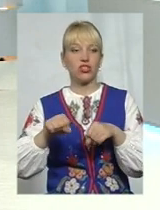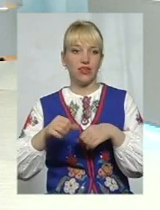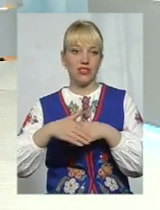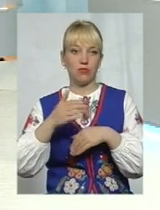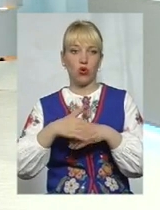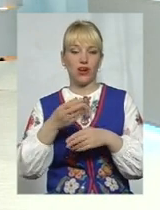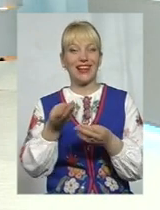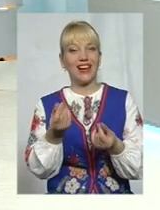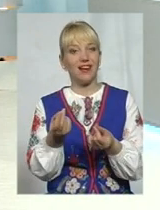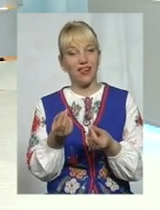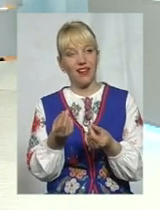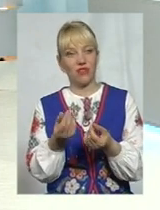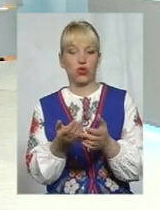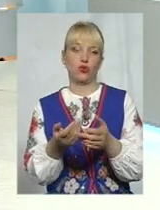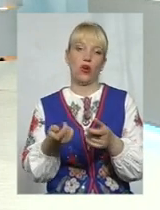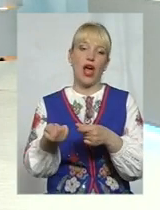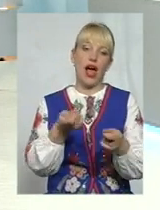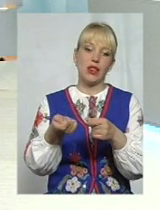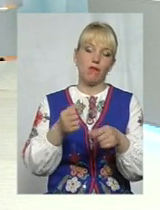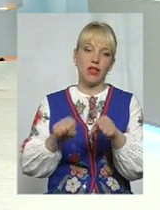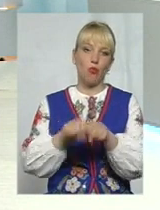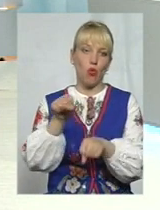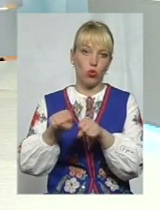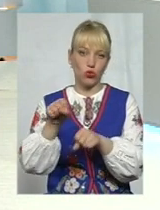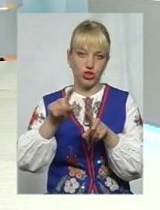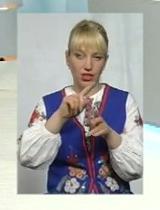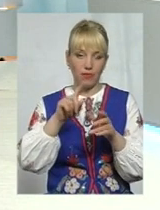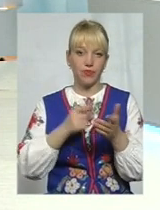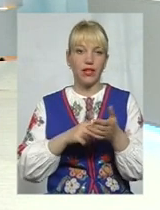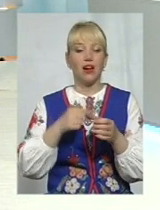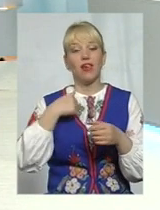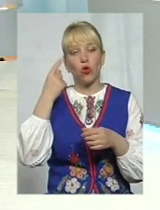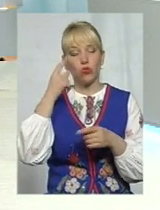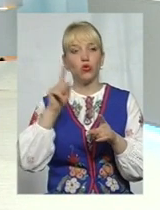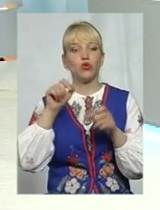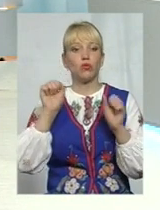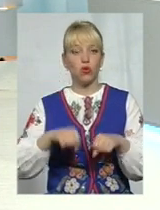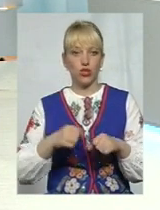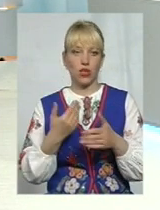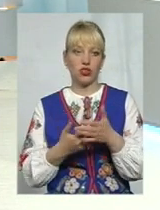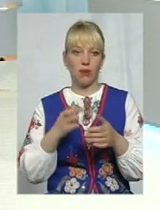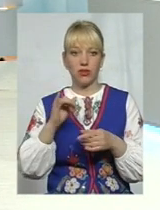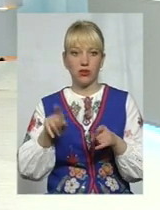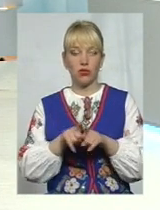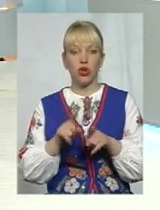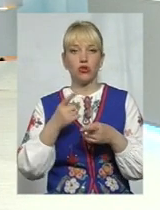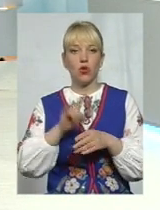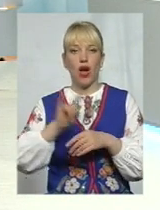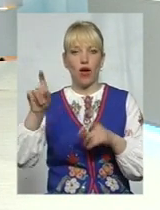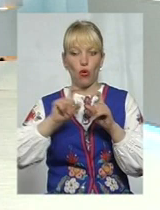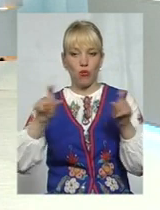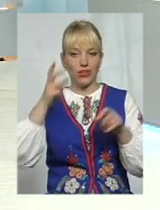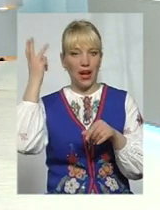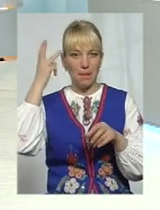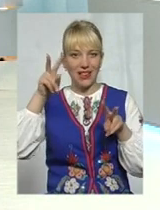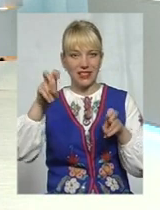Гривнею, адмінпорушення... Я думаю, що можна. Ви знаєте, я думаю, що можна хоча б тому, що, наприклад, водоаеропорт Хмельницький вже має,